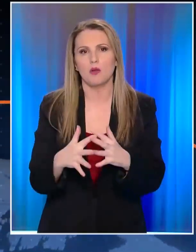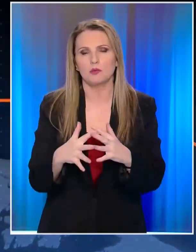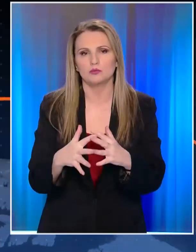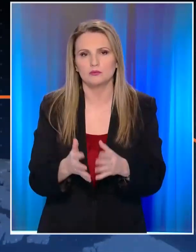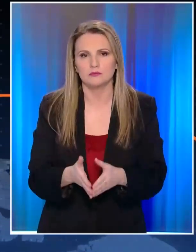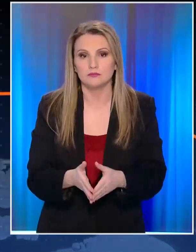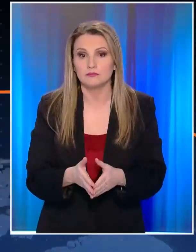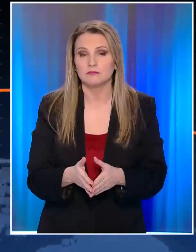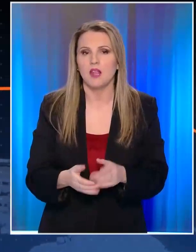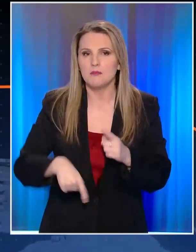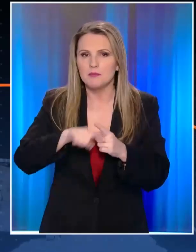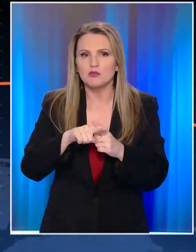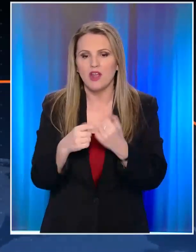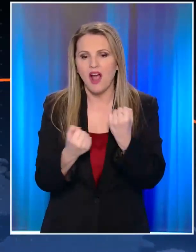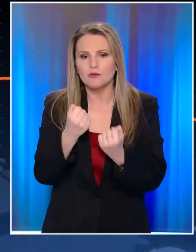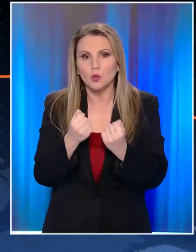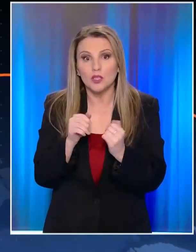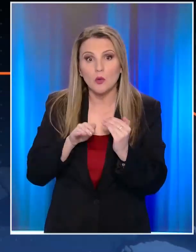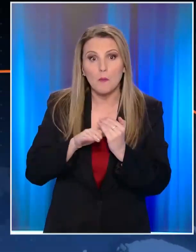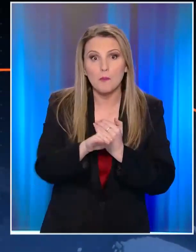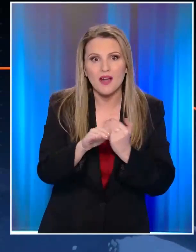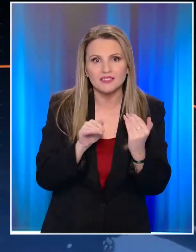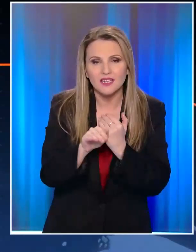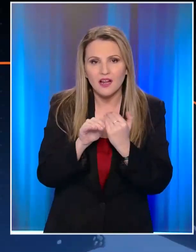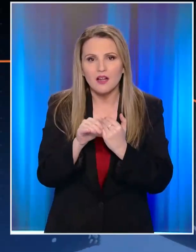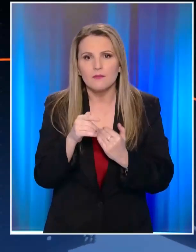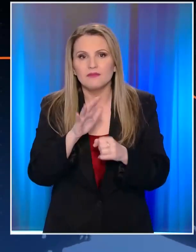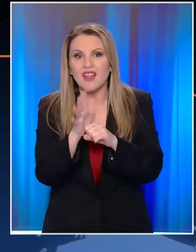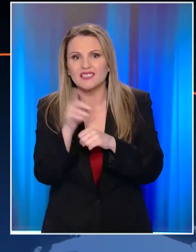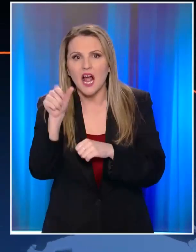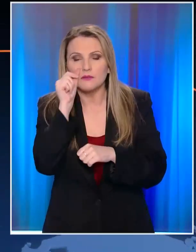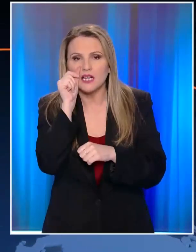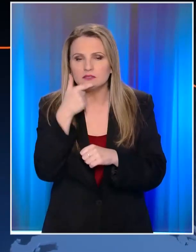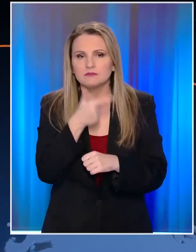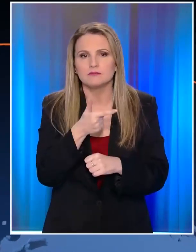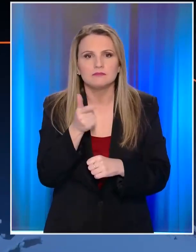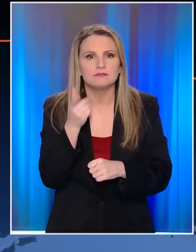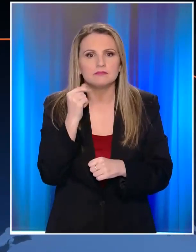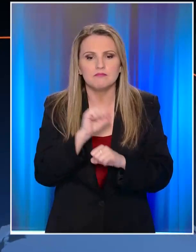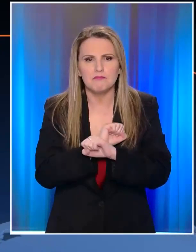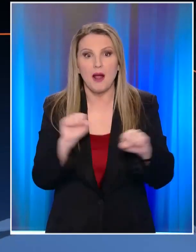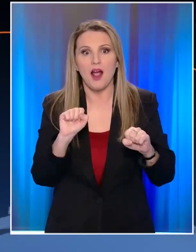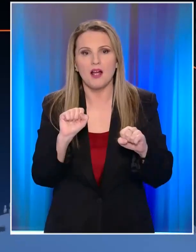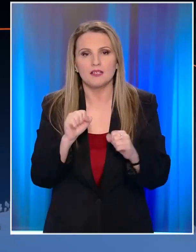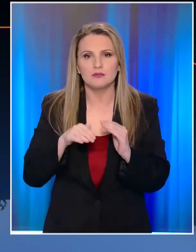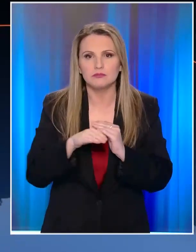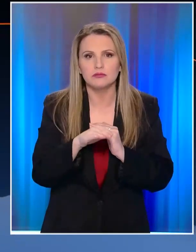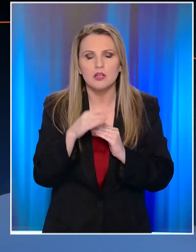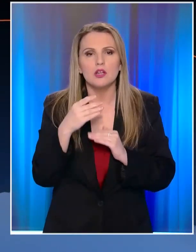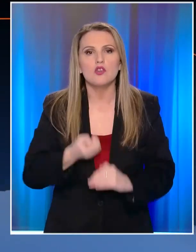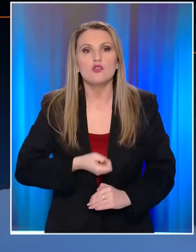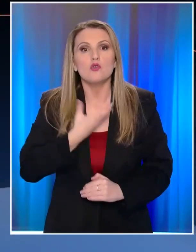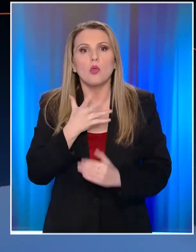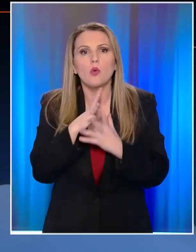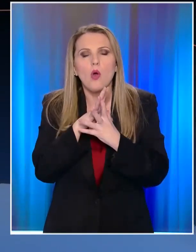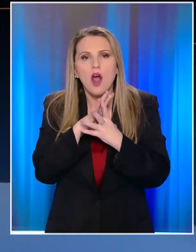Ενώ δεν γλίτωσαν και διερχόμενα αυτοκίνητα. Περάσετε με το ταξί και την ώρα. Και τι ακούσα, τι έγινε. Χάθηκε ο κόσμος